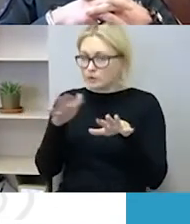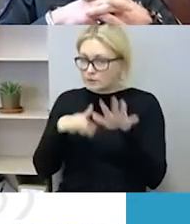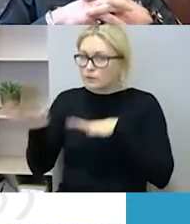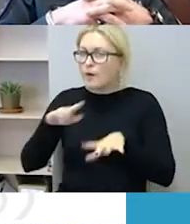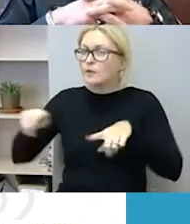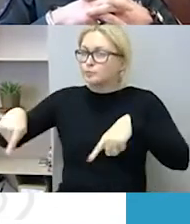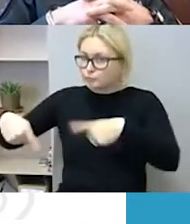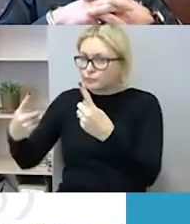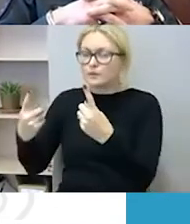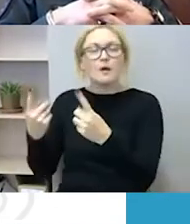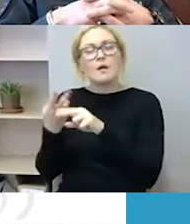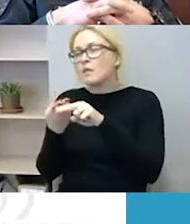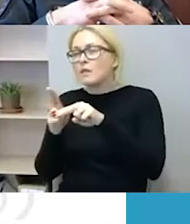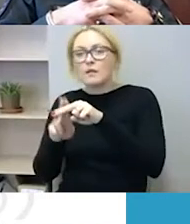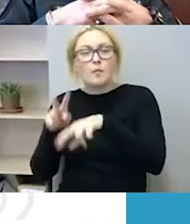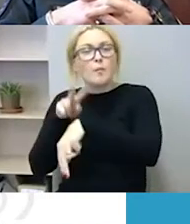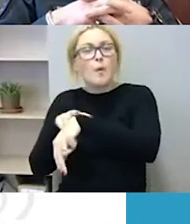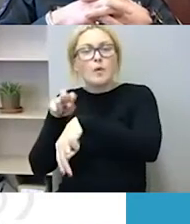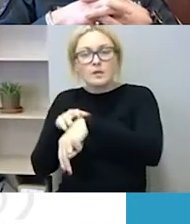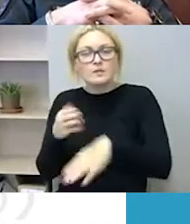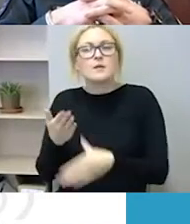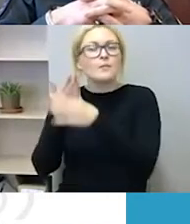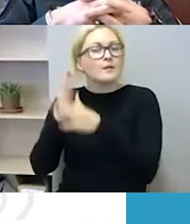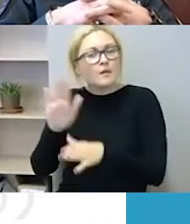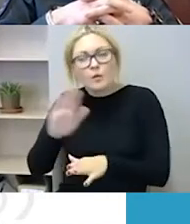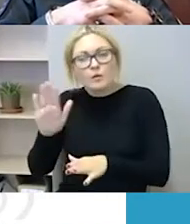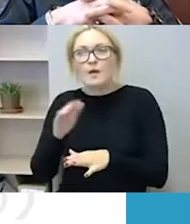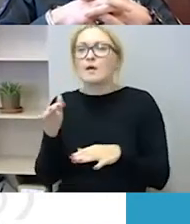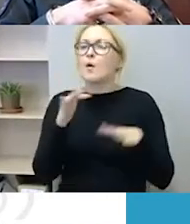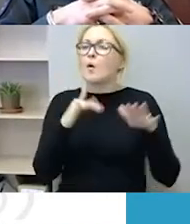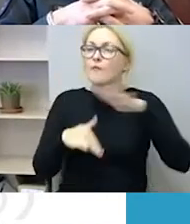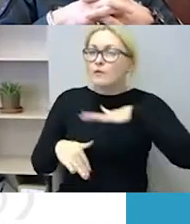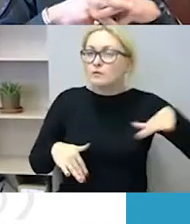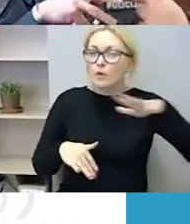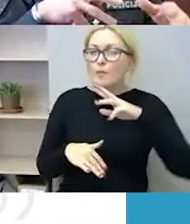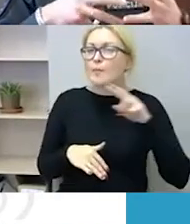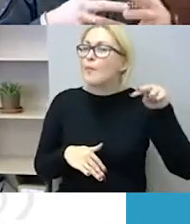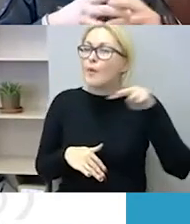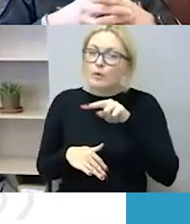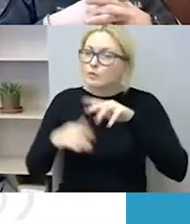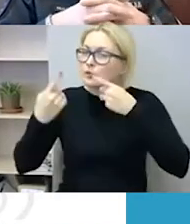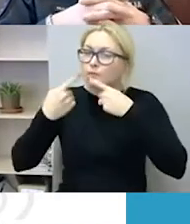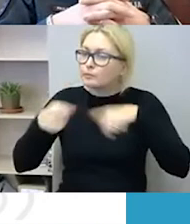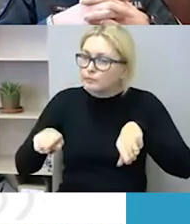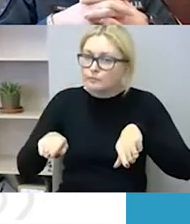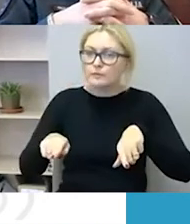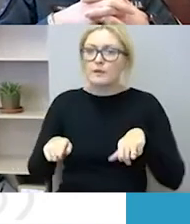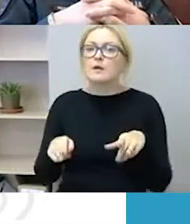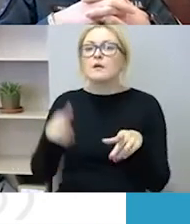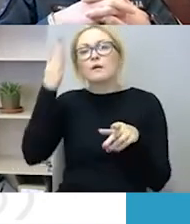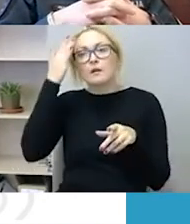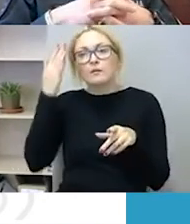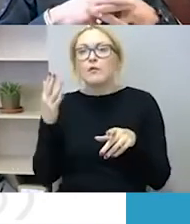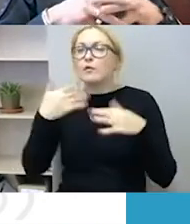nuopilnas, o tai yra, matyti, visuomenė tikrai keičiasi ir kažkur teigiama linkme, ir